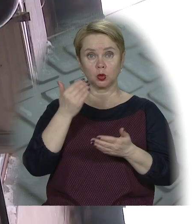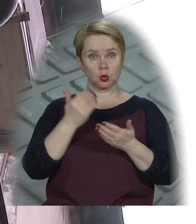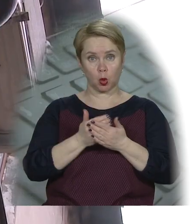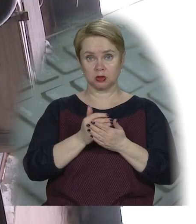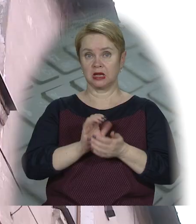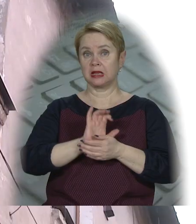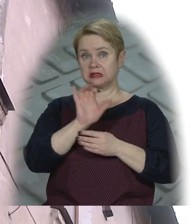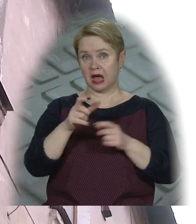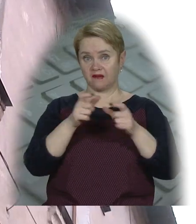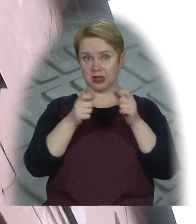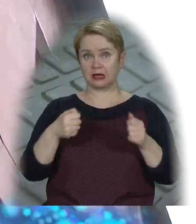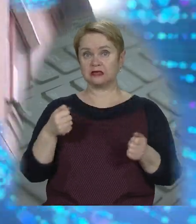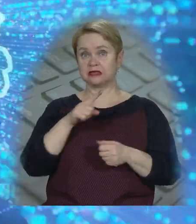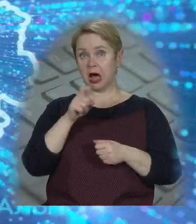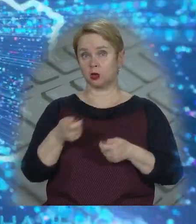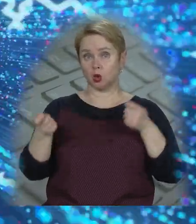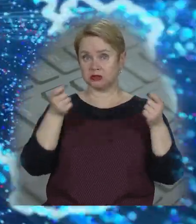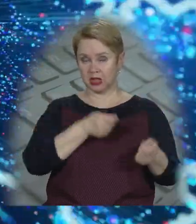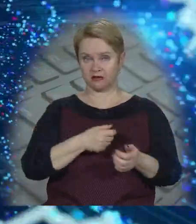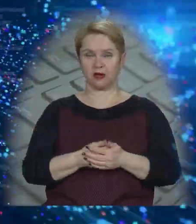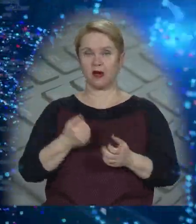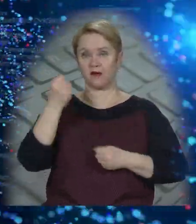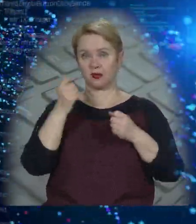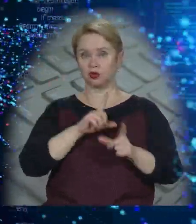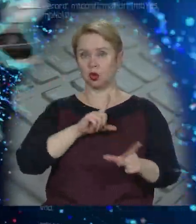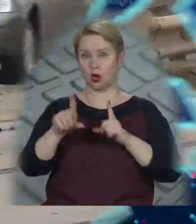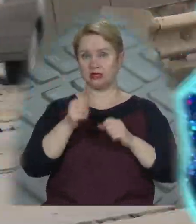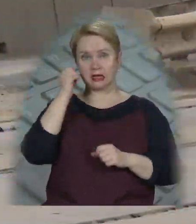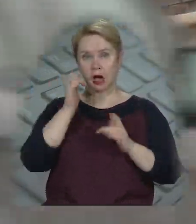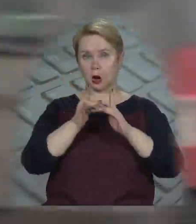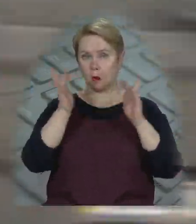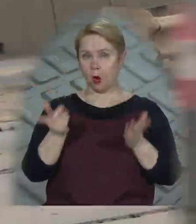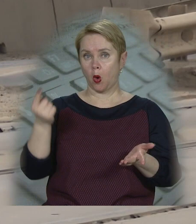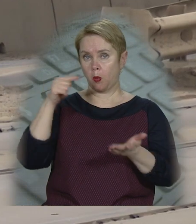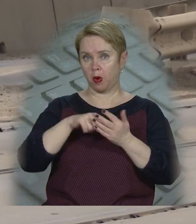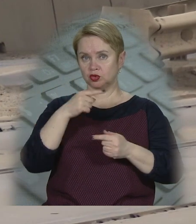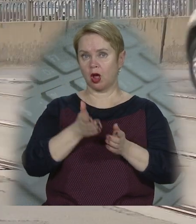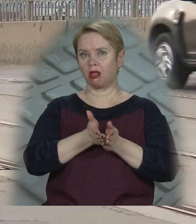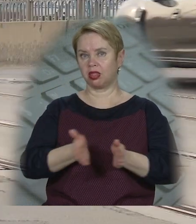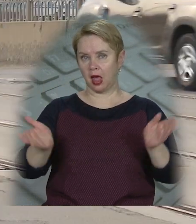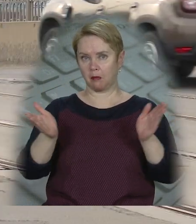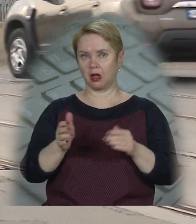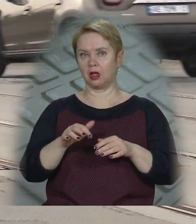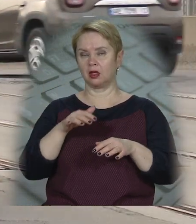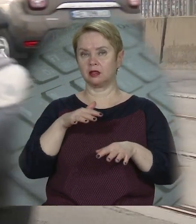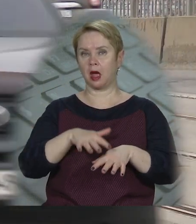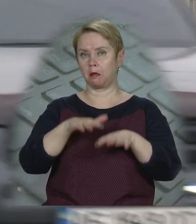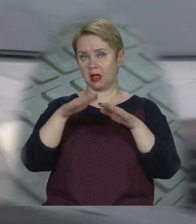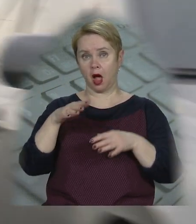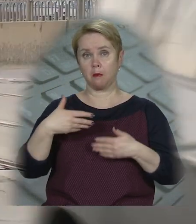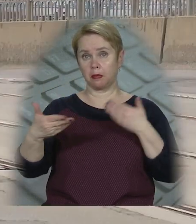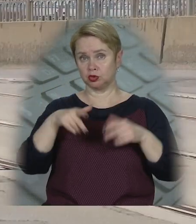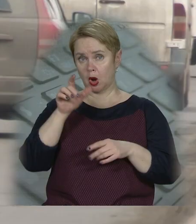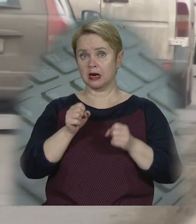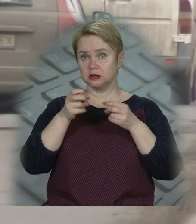але досі надсилають квитанції за доставку. Водії, що їздять старим мостом, потрапляють через ями та напливи, а